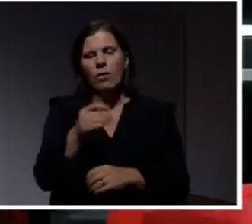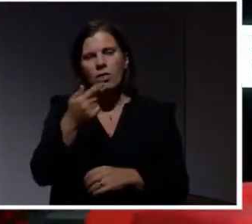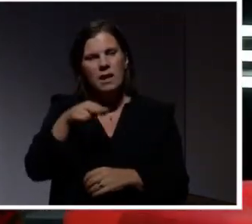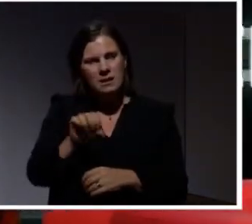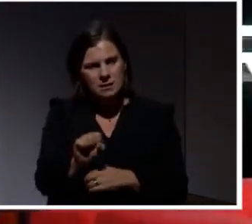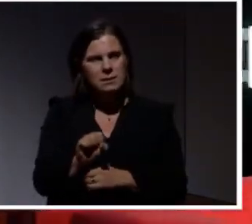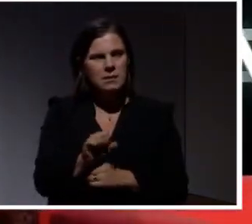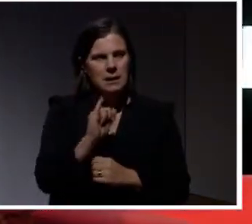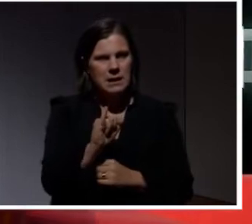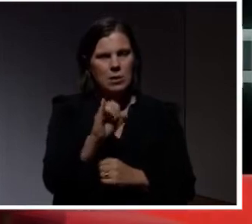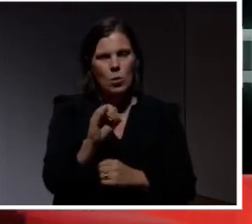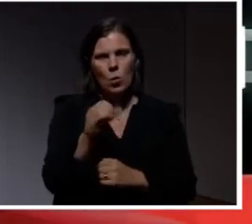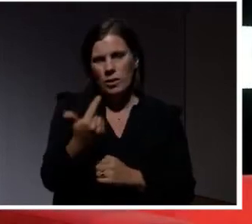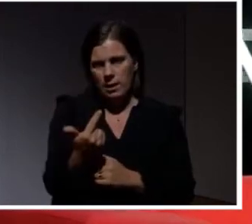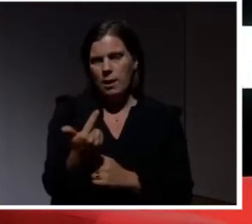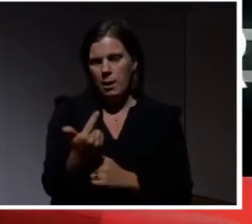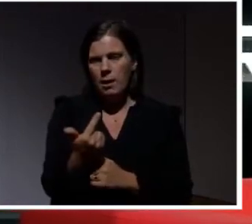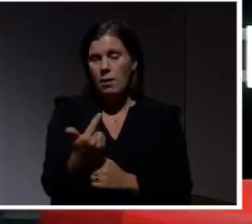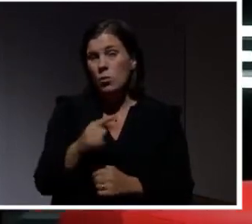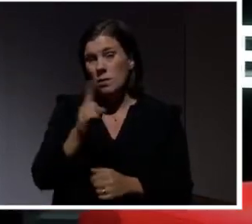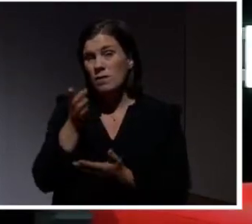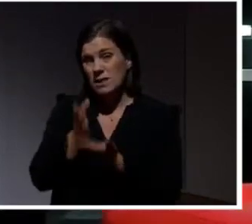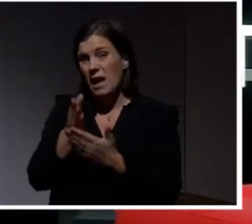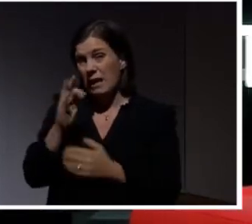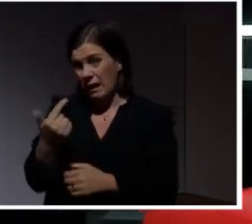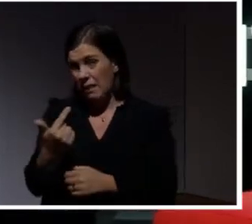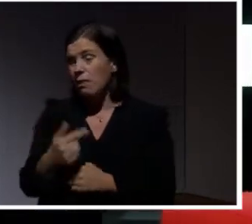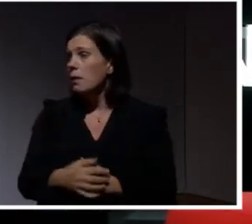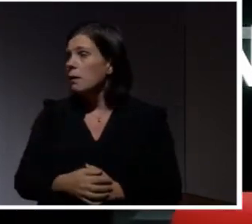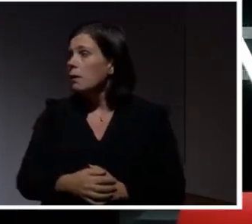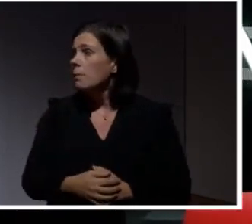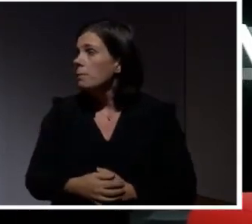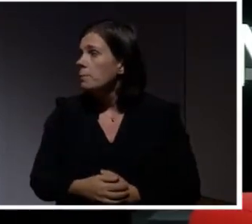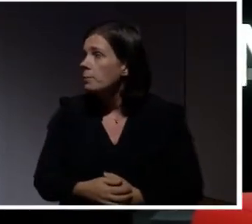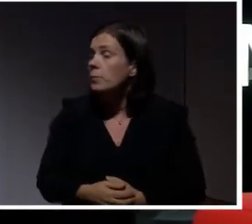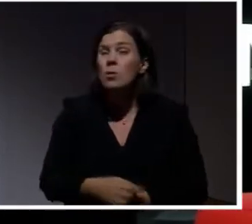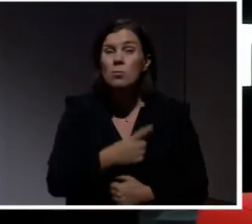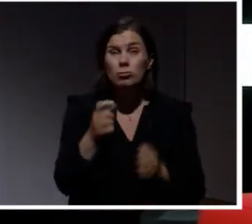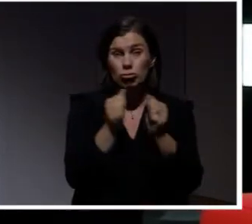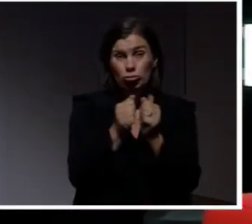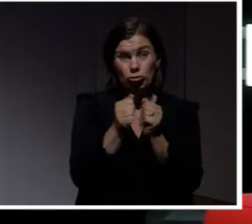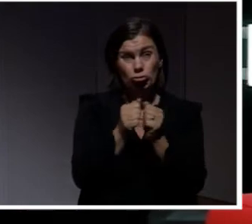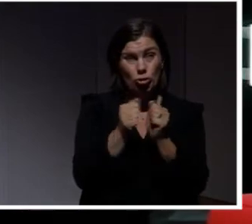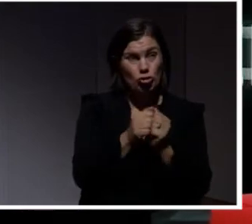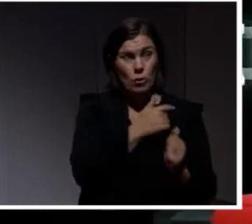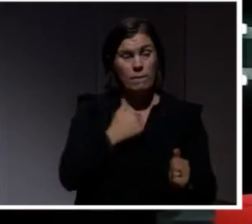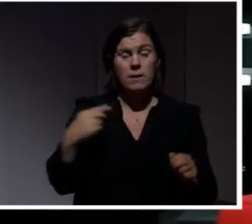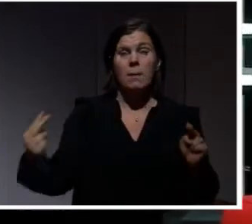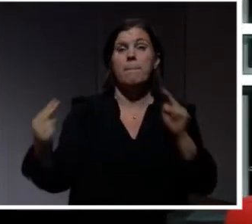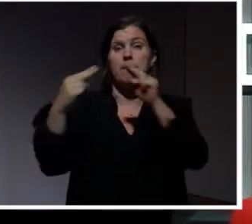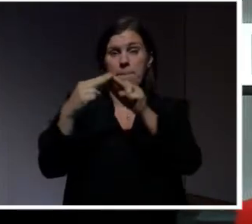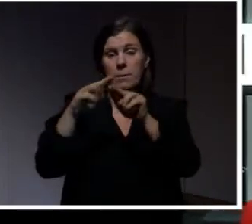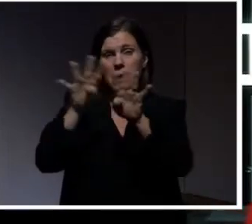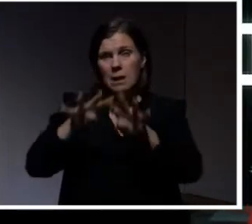står för säkerhet. Det kan man ju komma ihåg. De här sakerna som vi faktiskt kopplar upp idag.